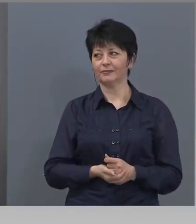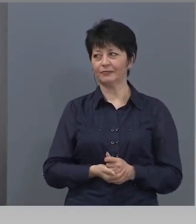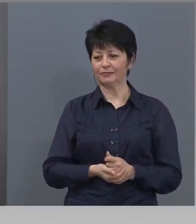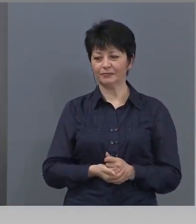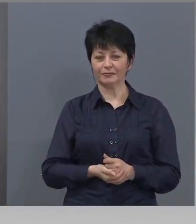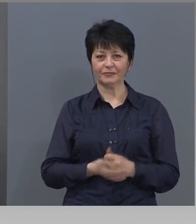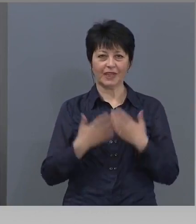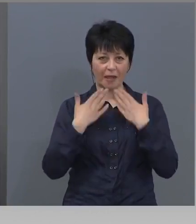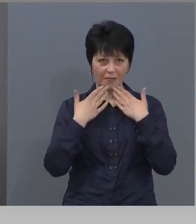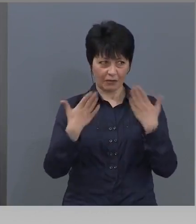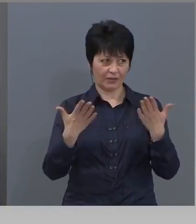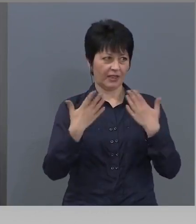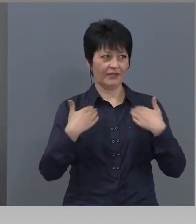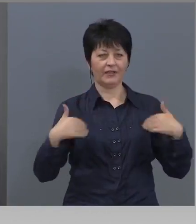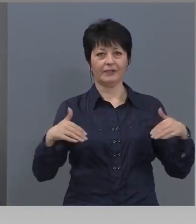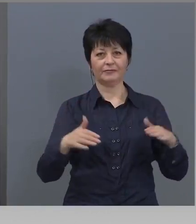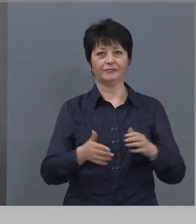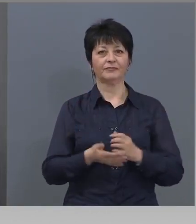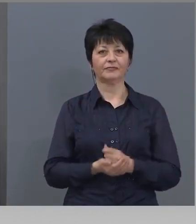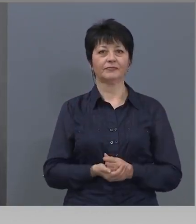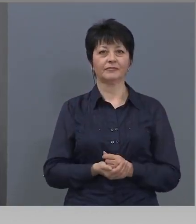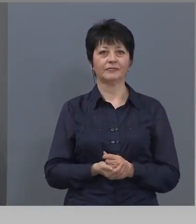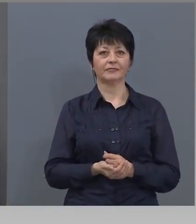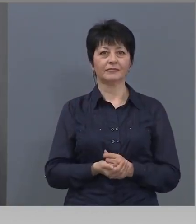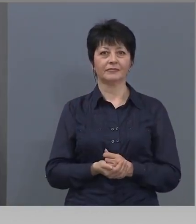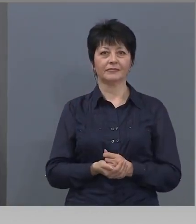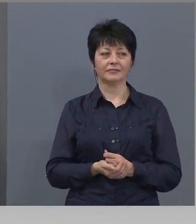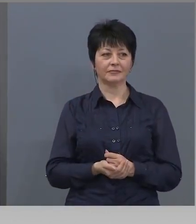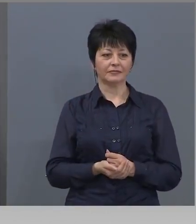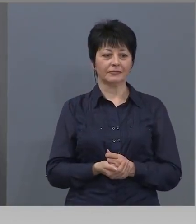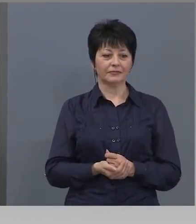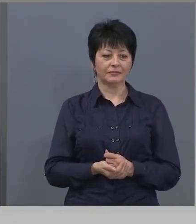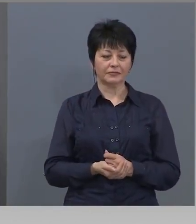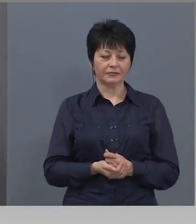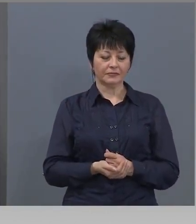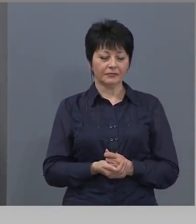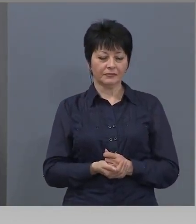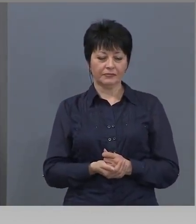Благодаря и аз. Да ви отговоря на въпроса.